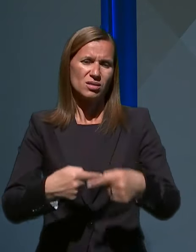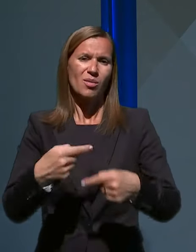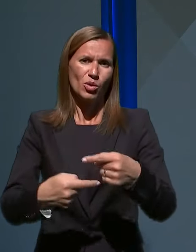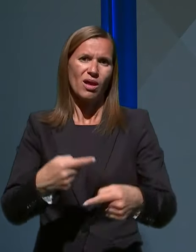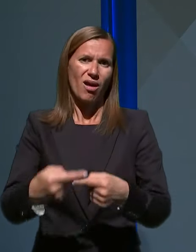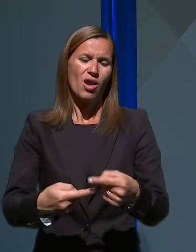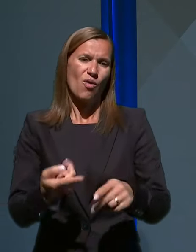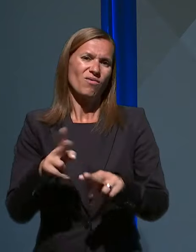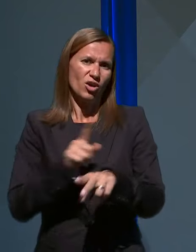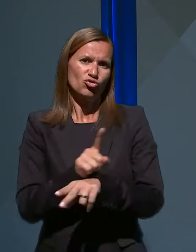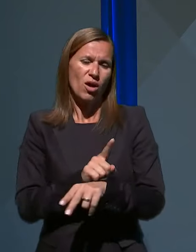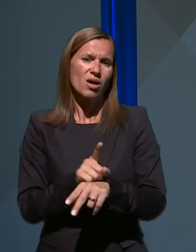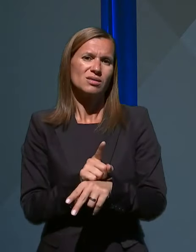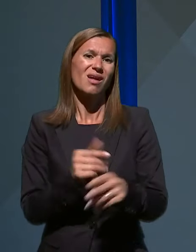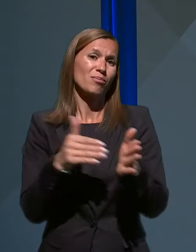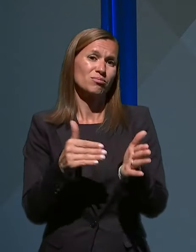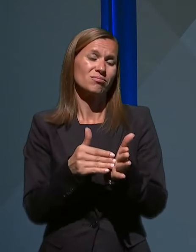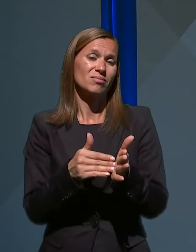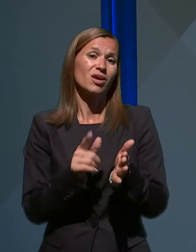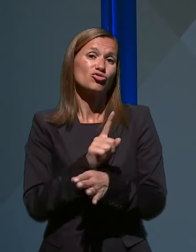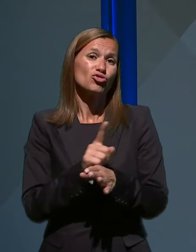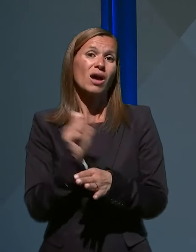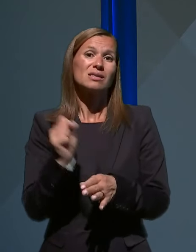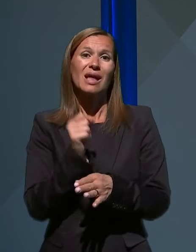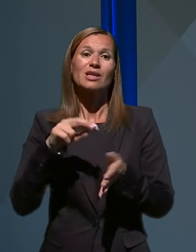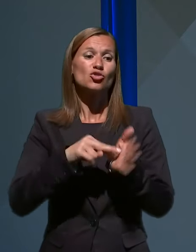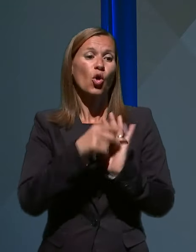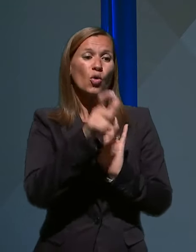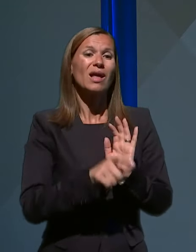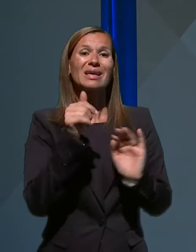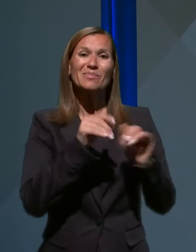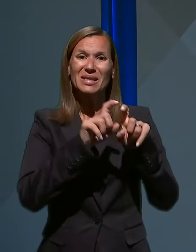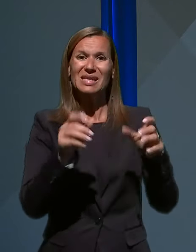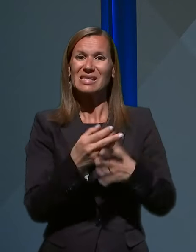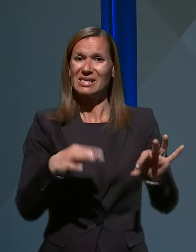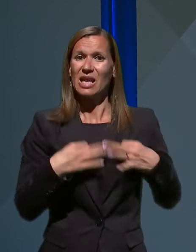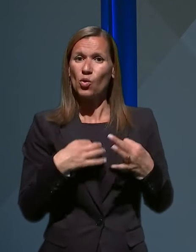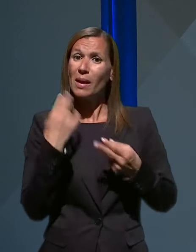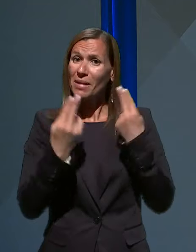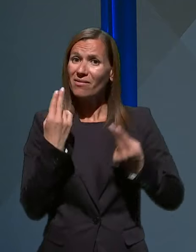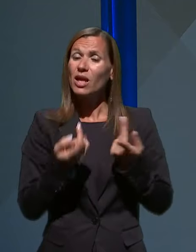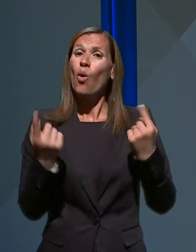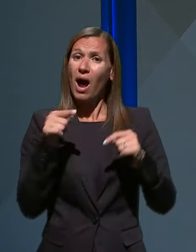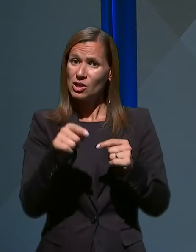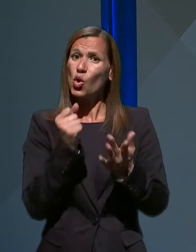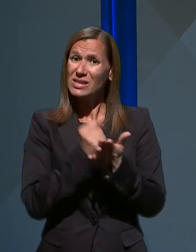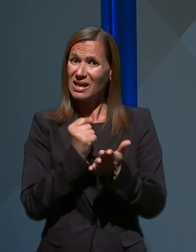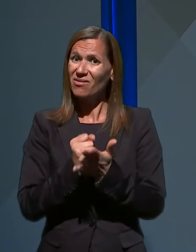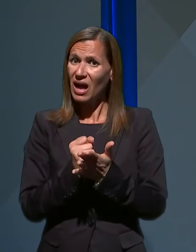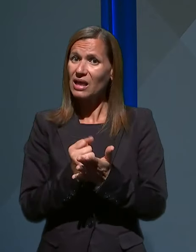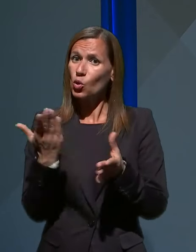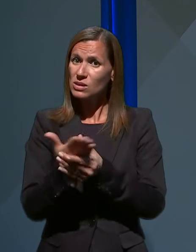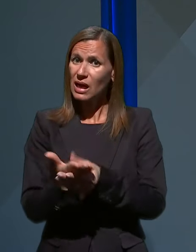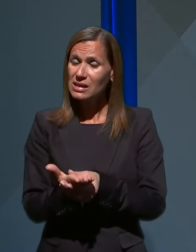bil potreben čas, da je ekspert iz Ministrstva za zdravje preveril, ali so te certifikati ustrezni.